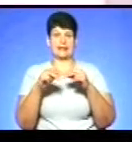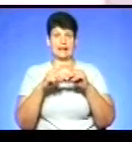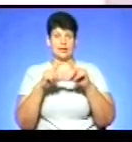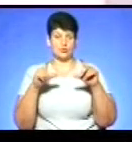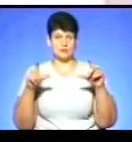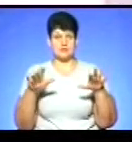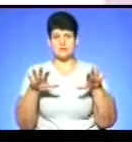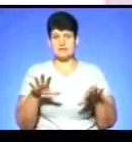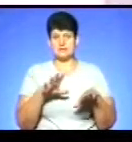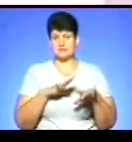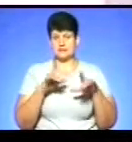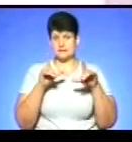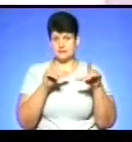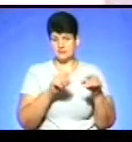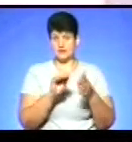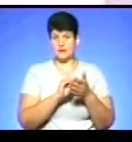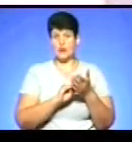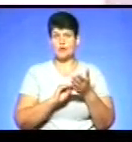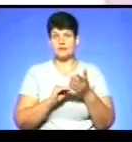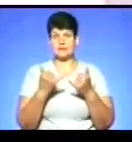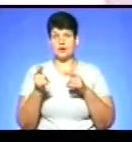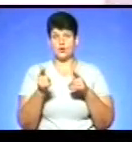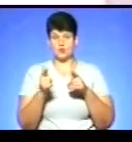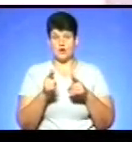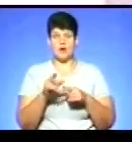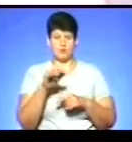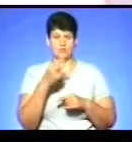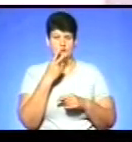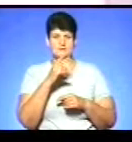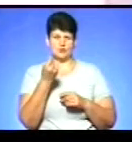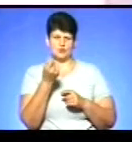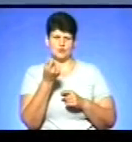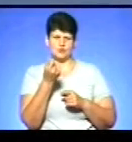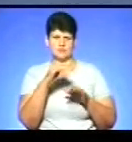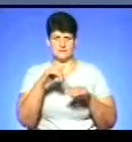На місці перебувала Марта Журавель. Зараз вона готує матеріал. Його побачимо трішки пізніше.